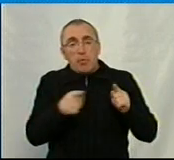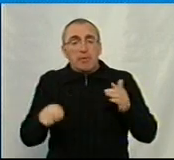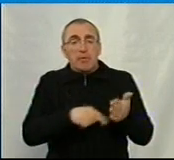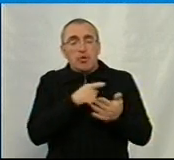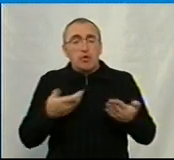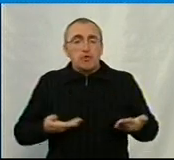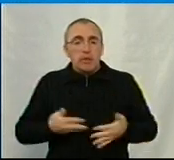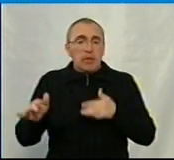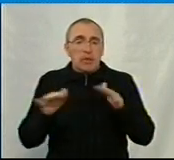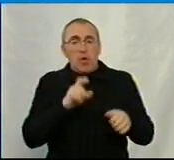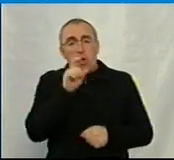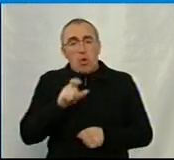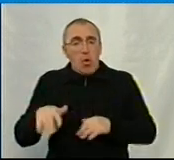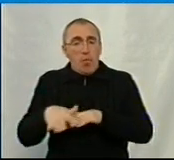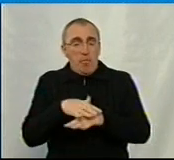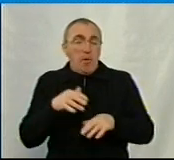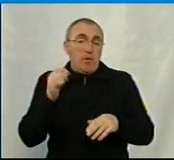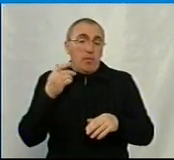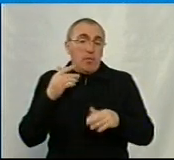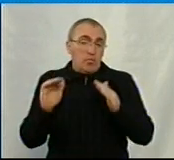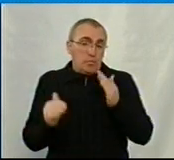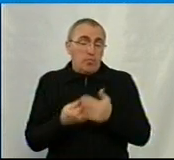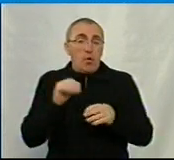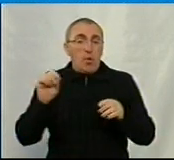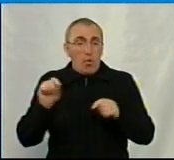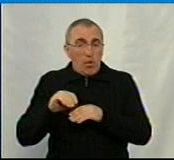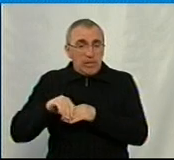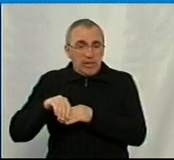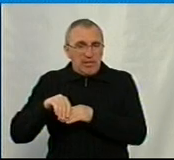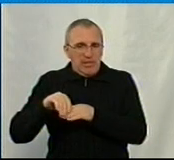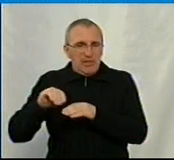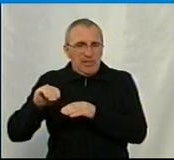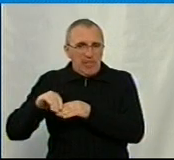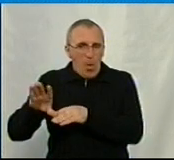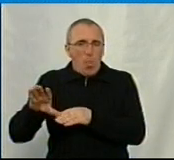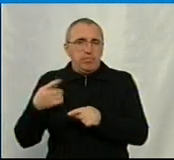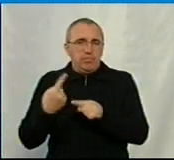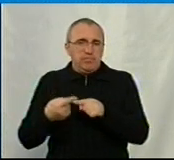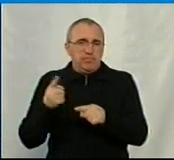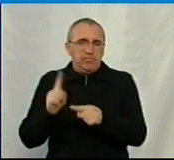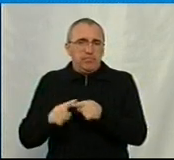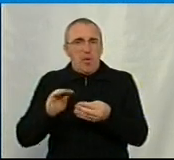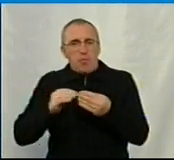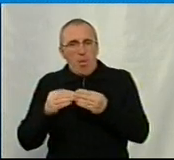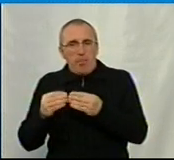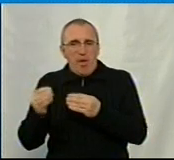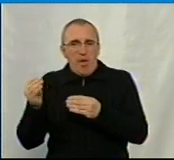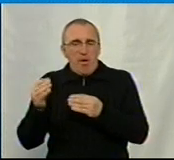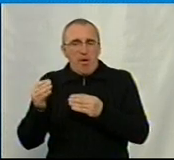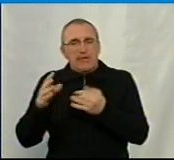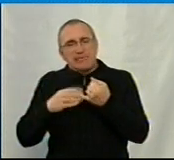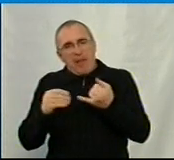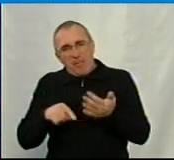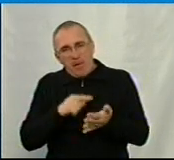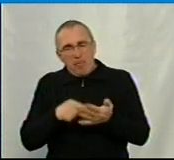життєдіяльності громади, ну, у вас буде знову таки накопичуватись ці проблеми з земельними